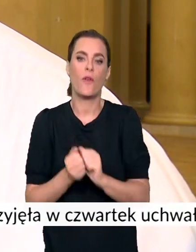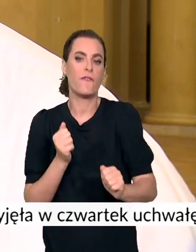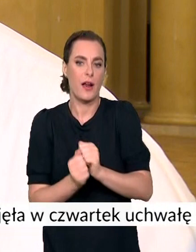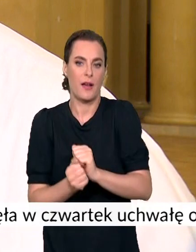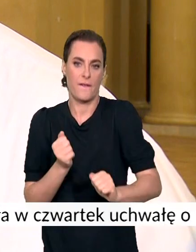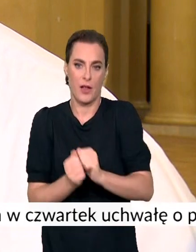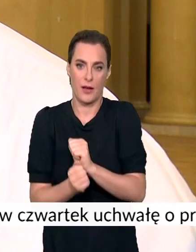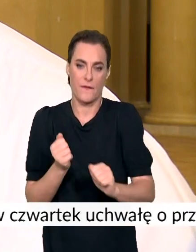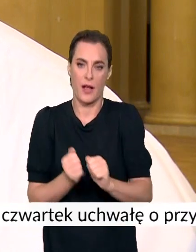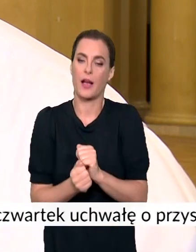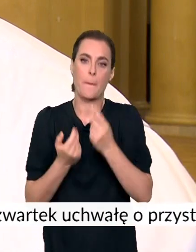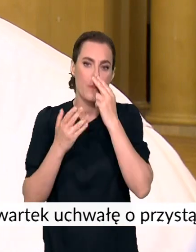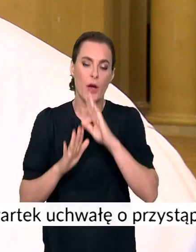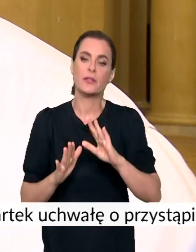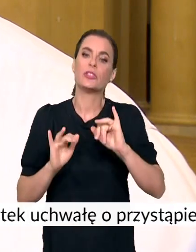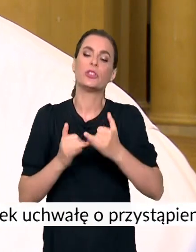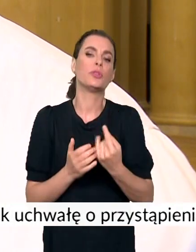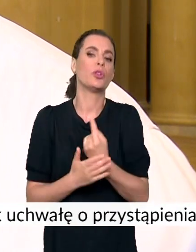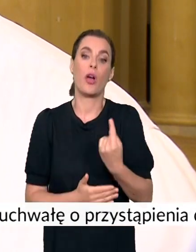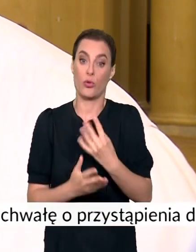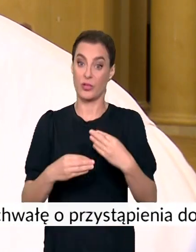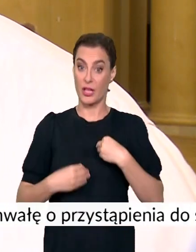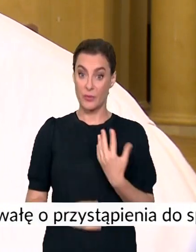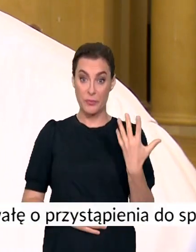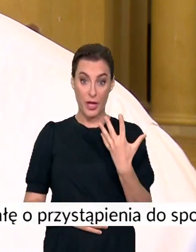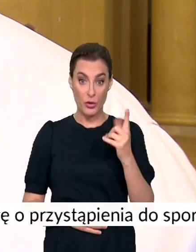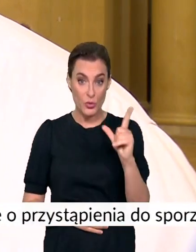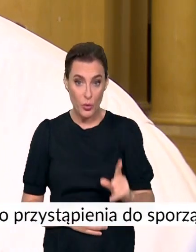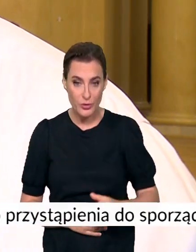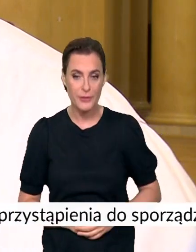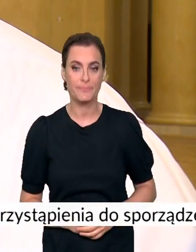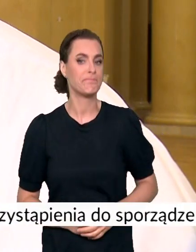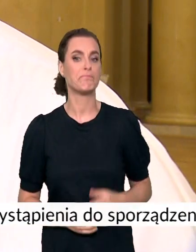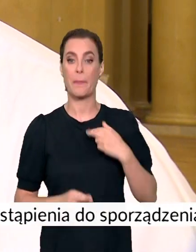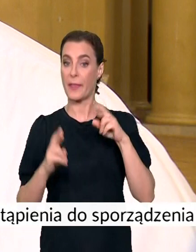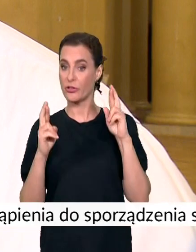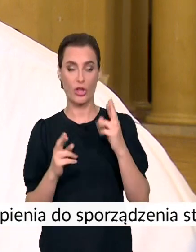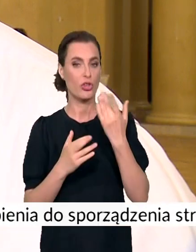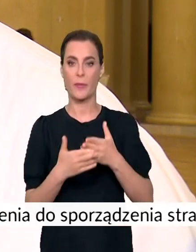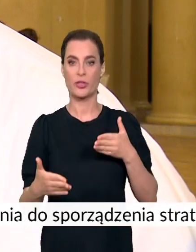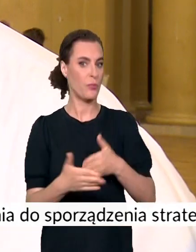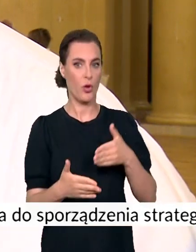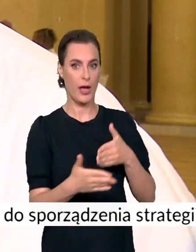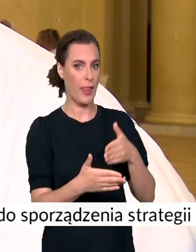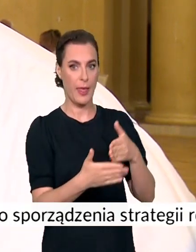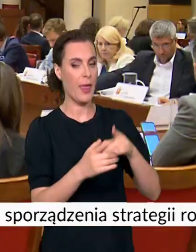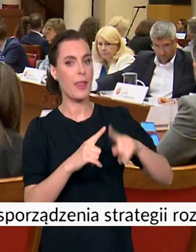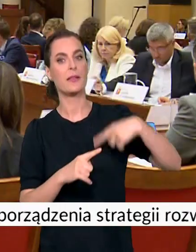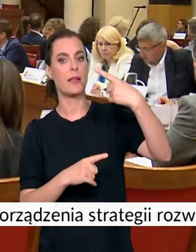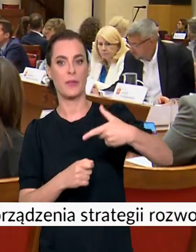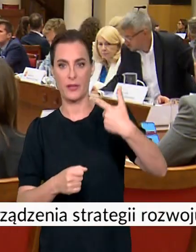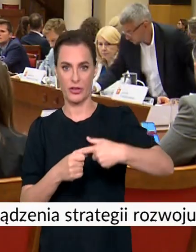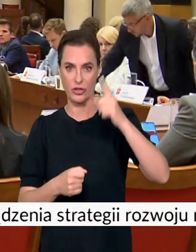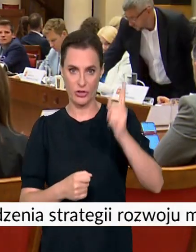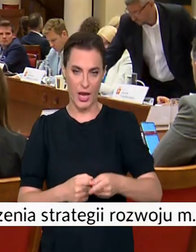czyli taką przysłowiową złotówkę. Teraz dostaliśmy 5 zł. Mamy nadzieję, że to nie będzie blokada na kolejne 20 parę lat.